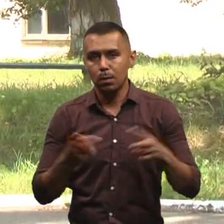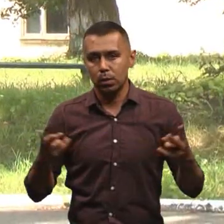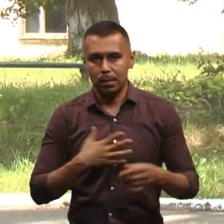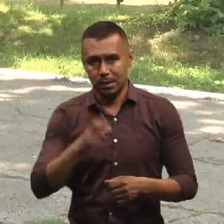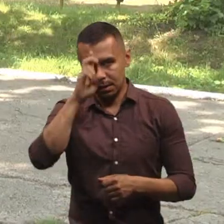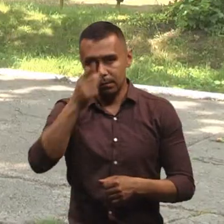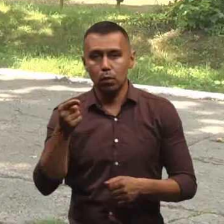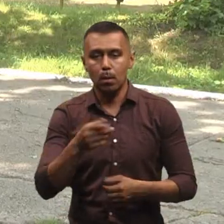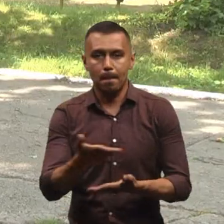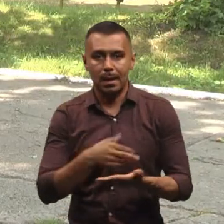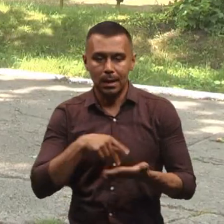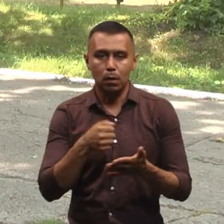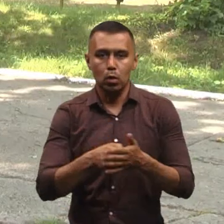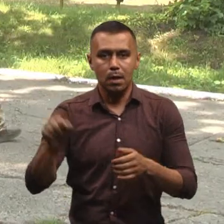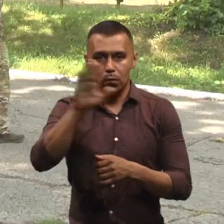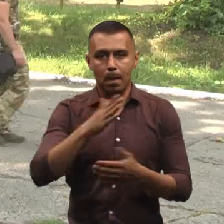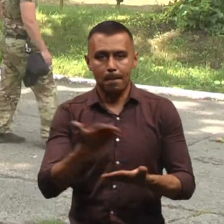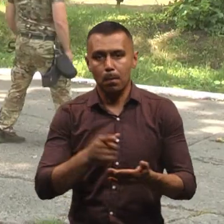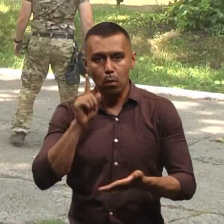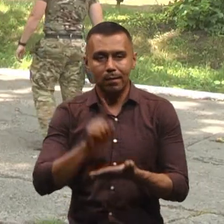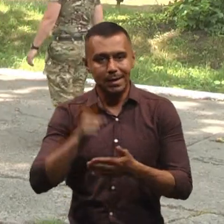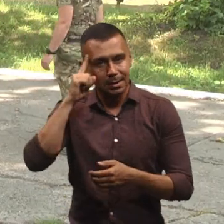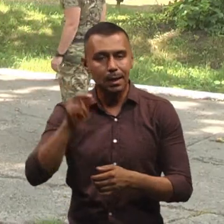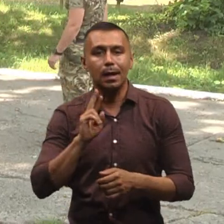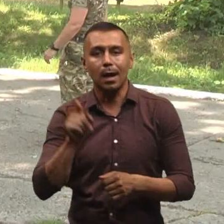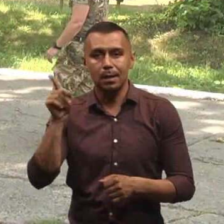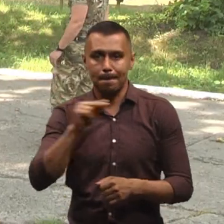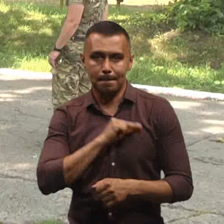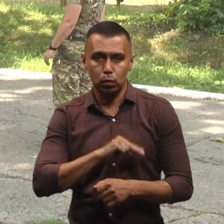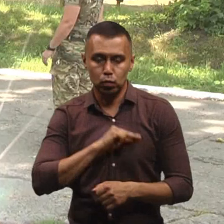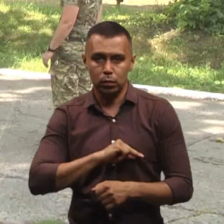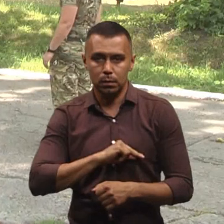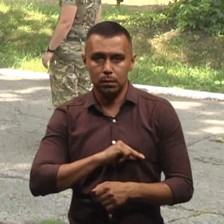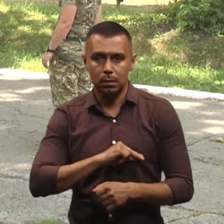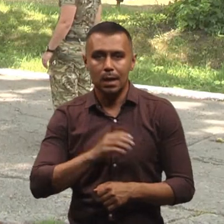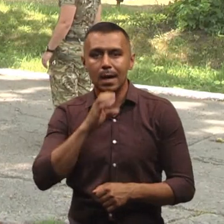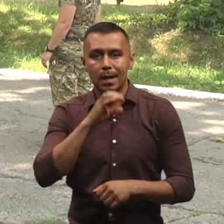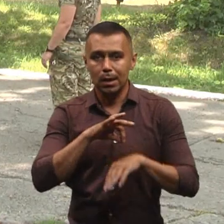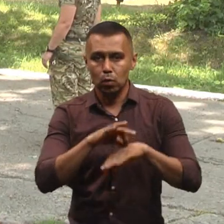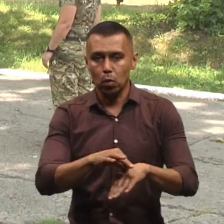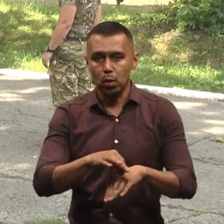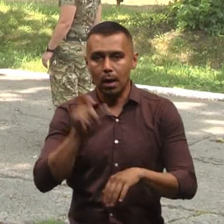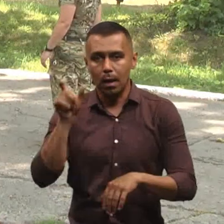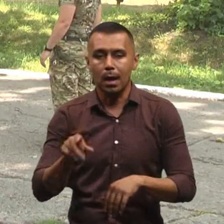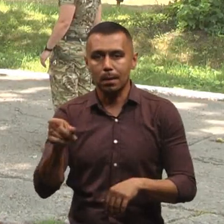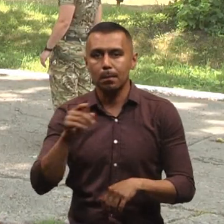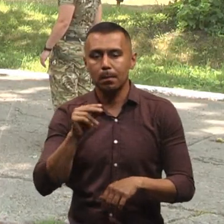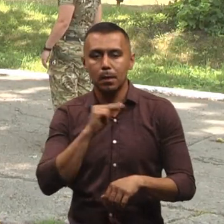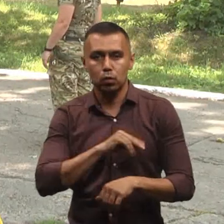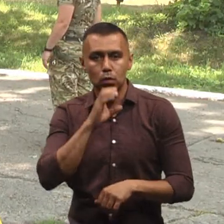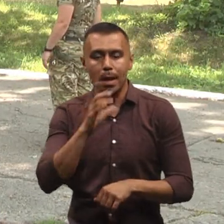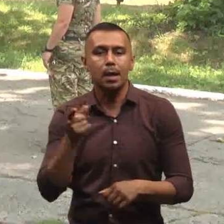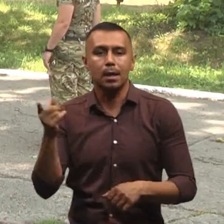йдемо до Європи, ми повинні знати, як там працюють кінологи, як там працюють собаки, які там